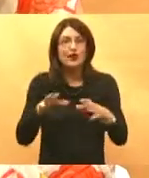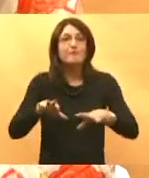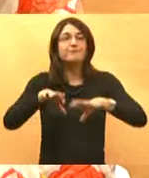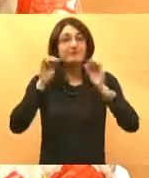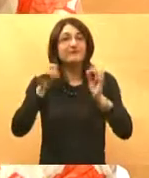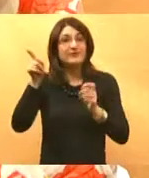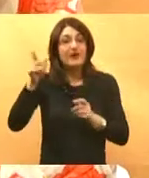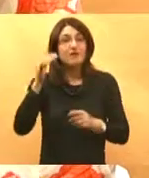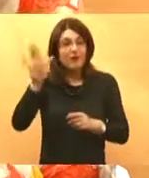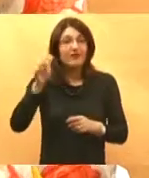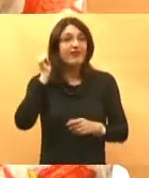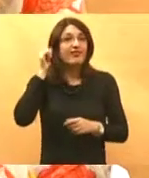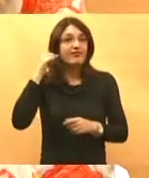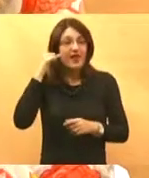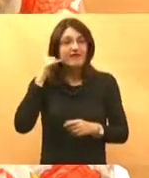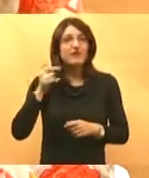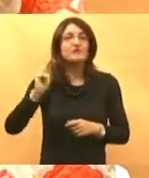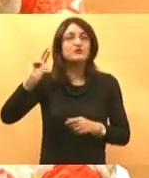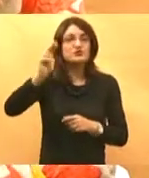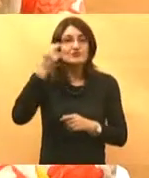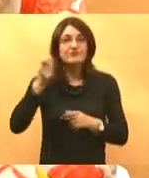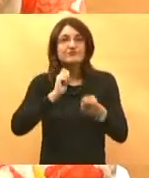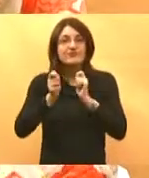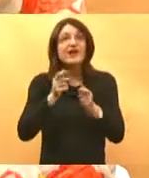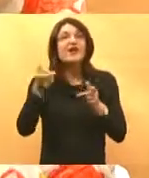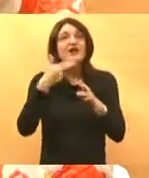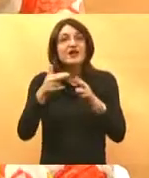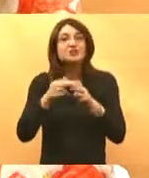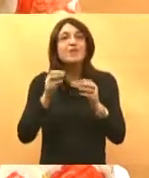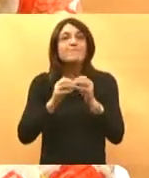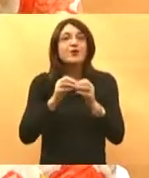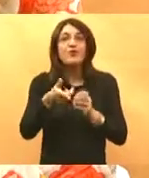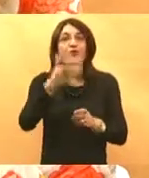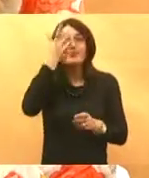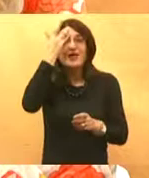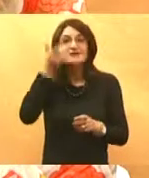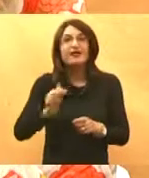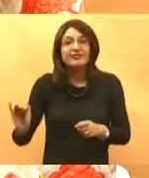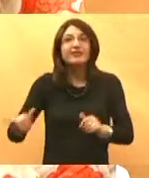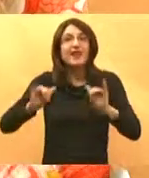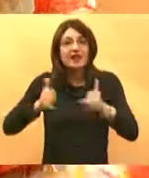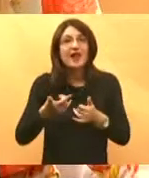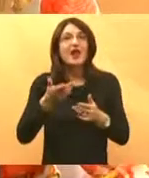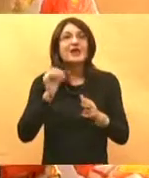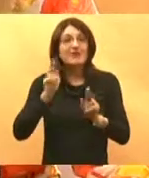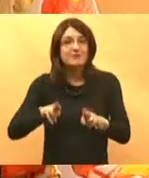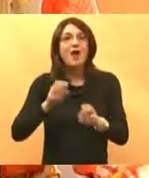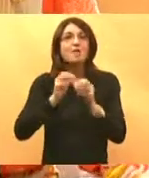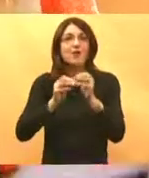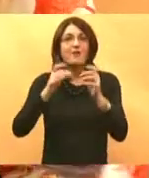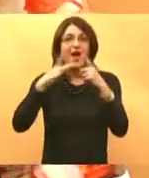telefona, zovite ih i riješite problem ako imate dijete, a ne znate da je to ADHD ili samo zločasto dijete.